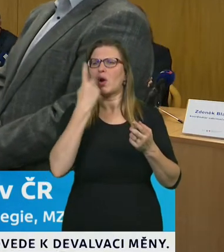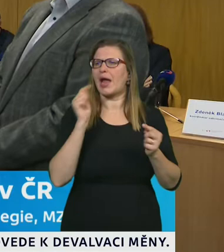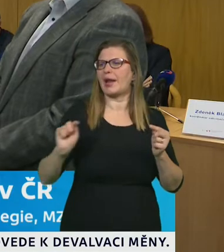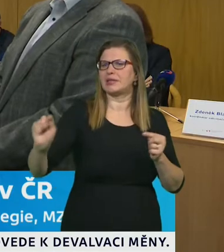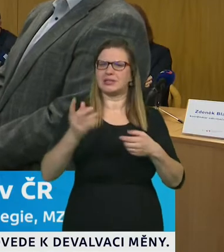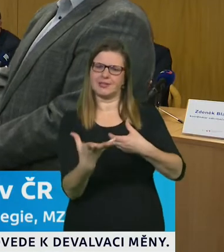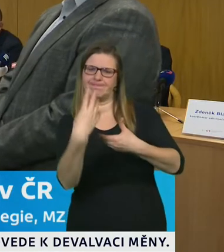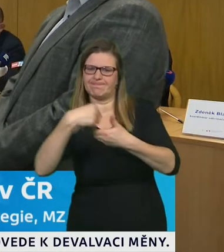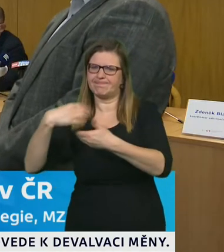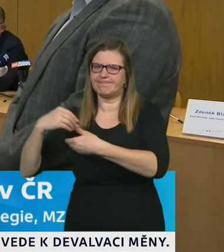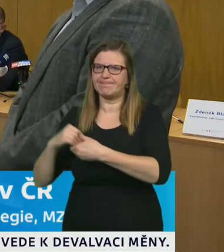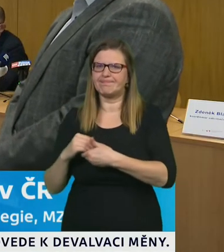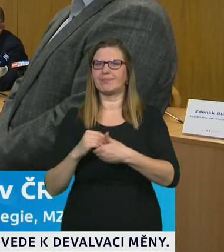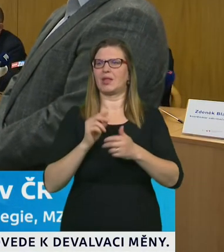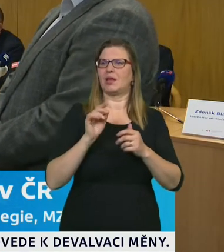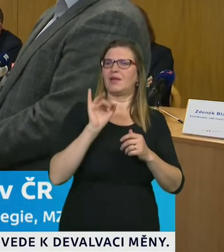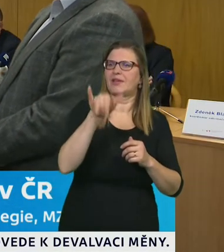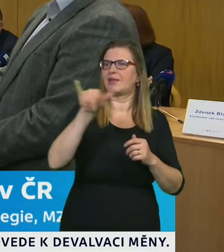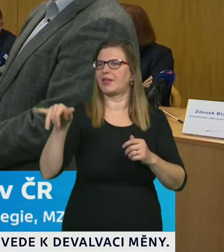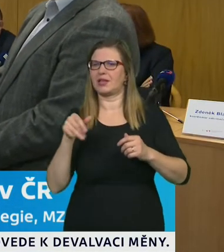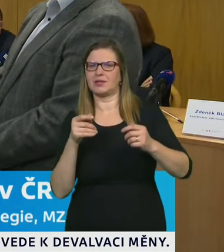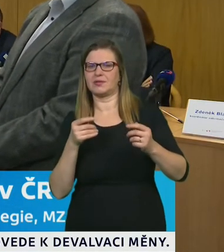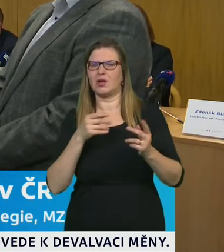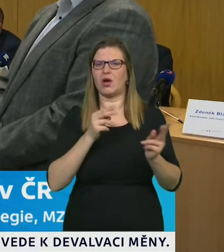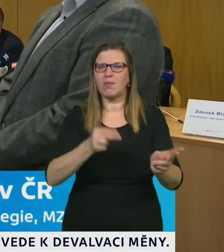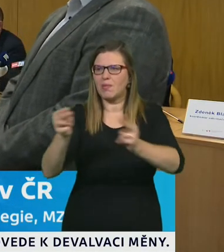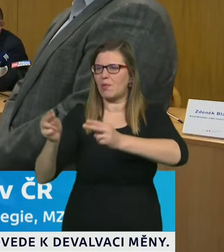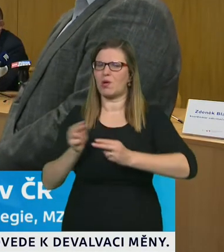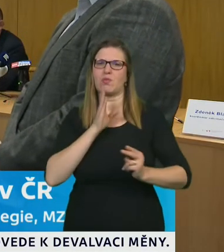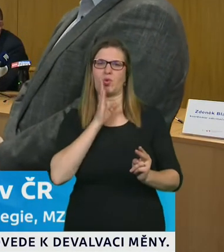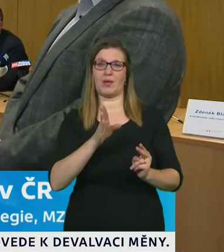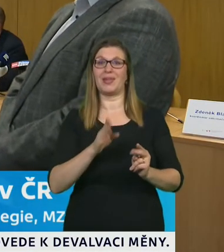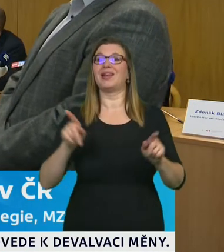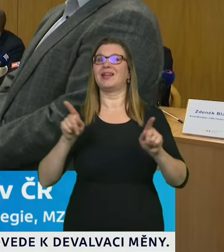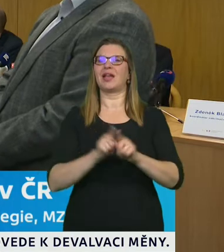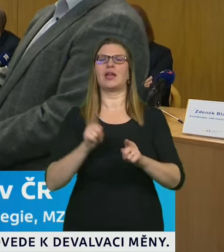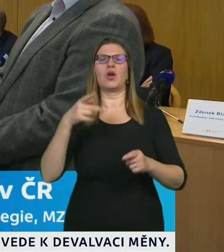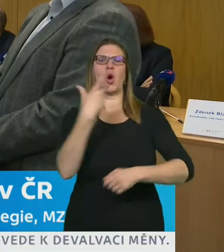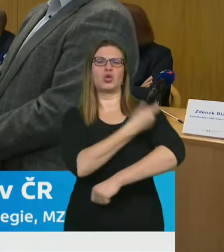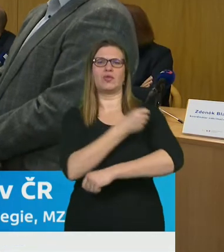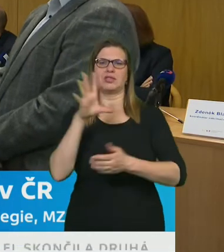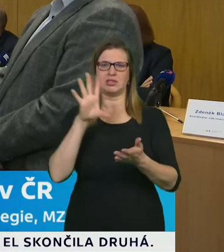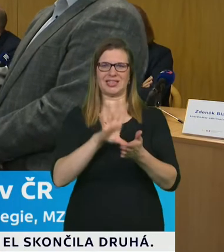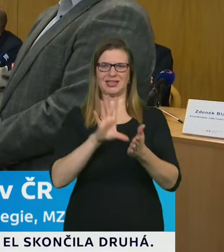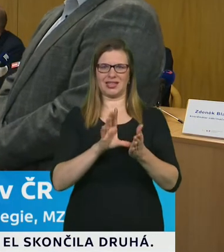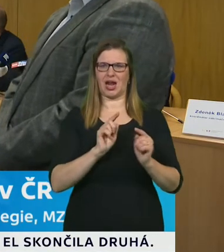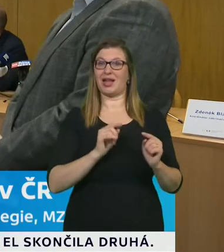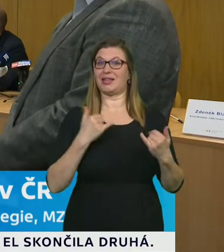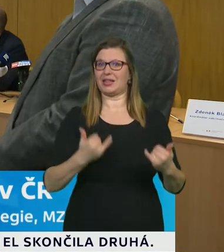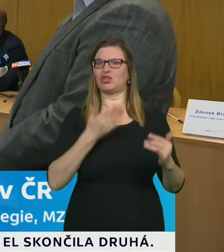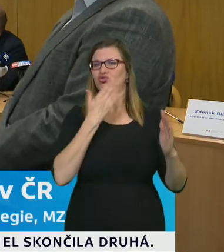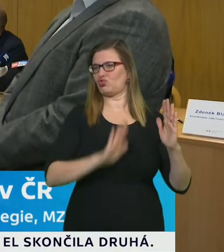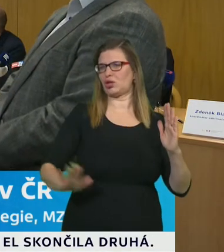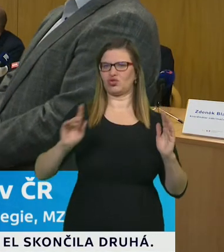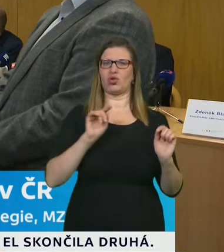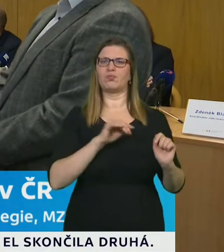stabilizovat dynamický nárůst počtu očkovacích center protože samozřejmě začneme řekněme na několika desítkách